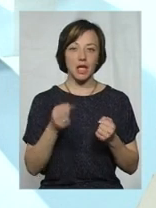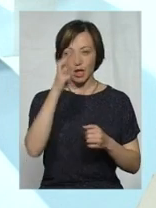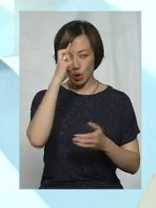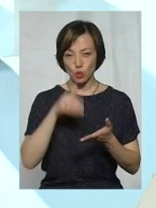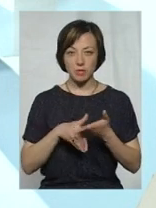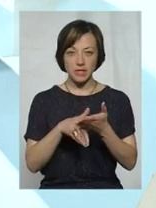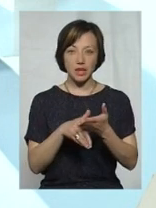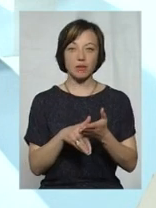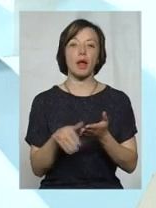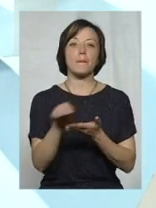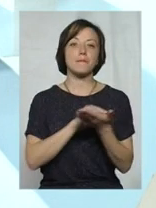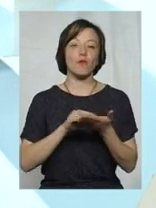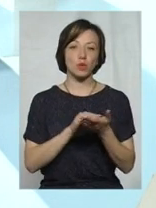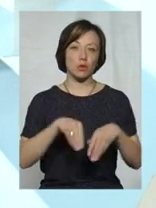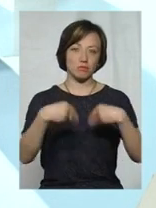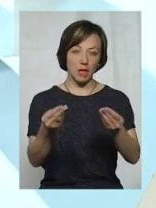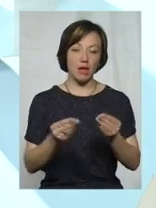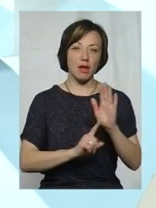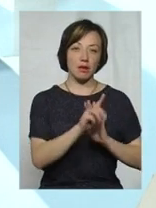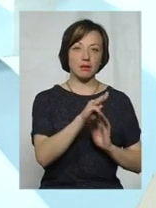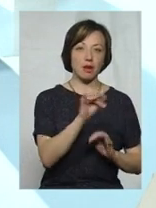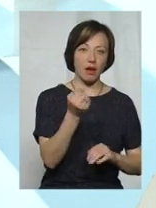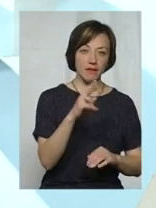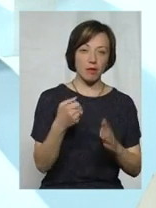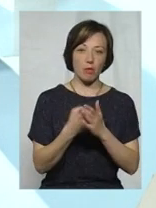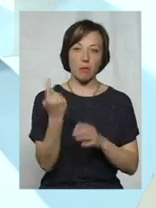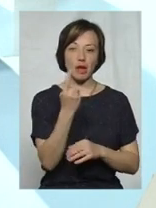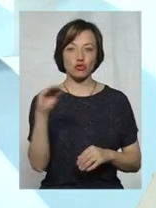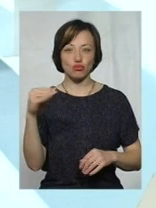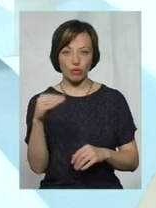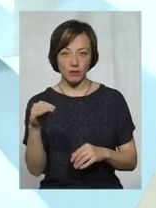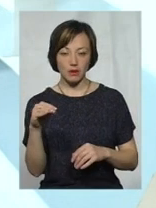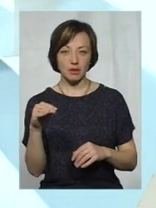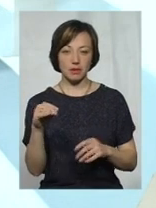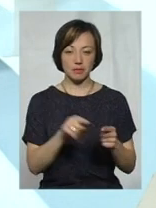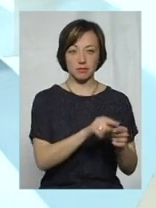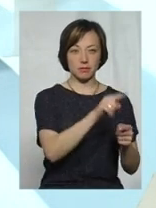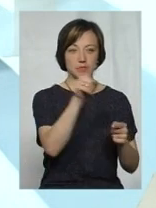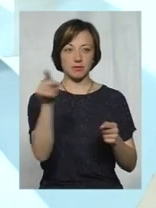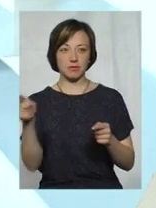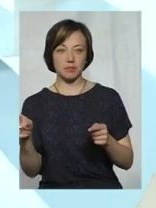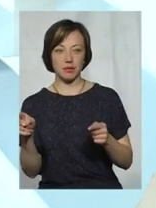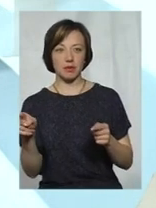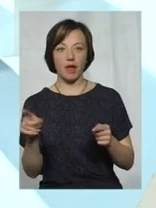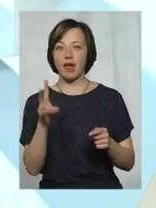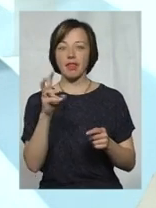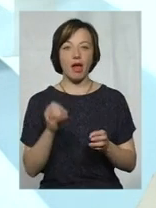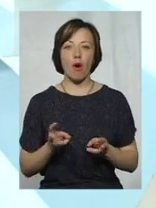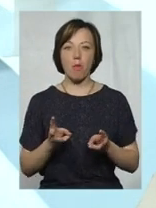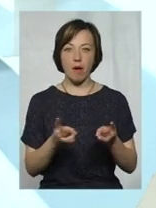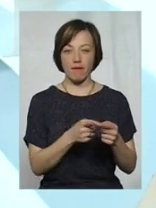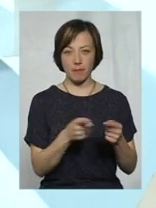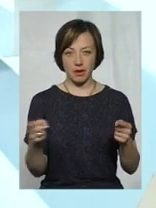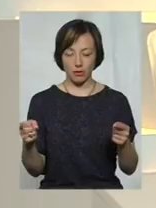яка буде їм перепризначена з травня місяця по 1 жовтня. З 1 травня по 1 жовтня на так званий неопалювальний